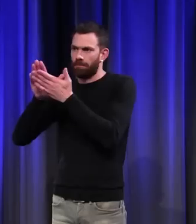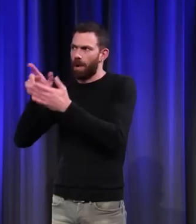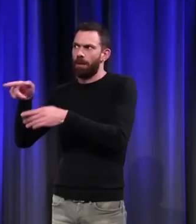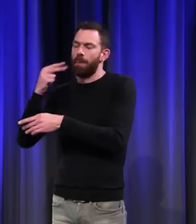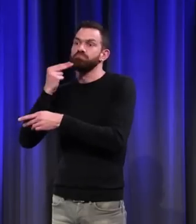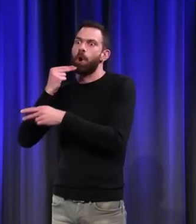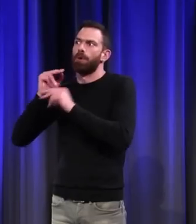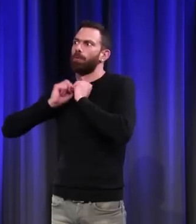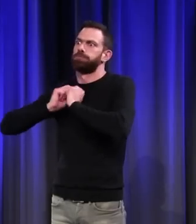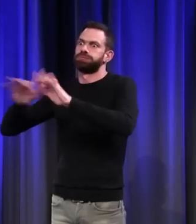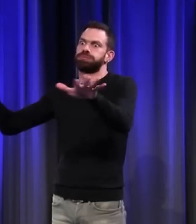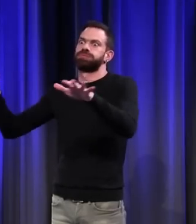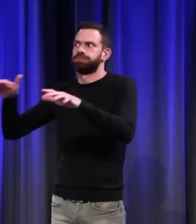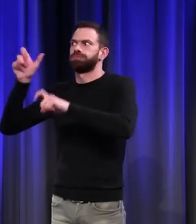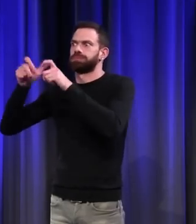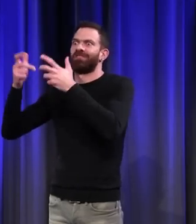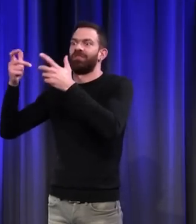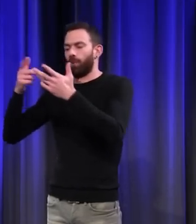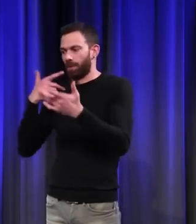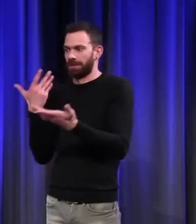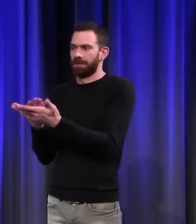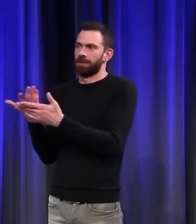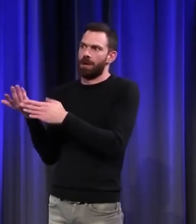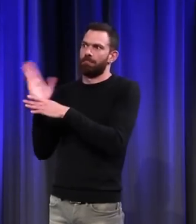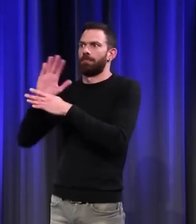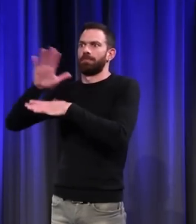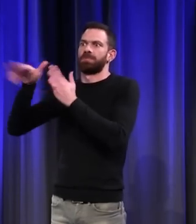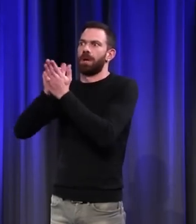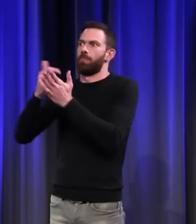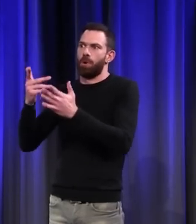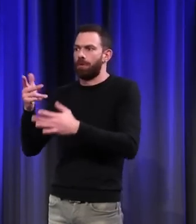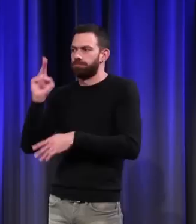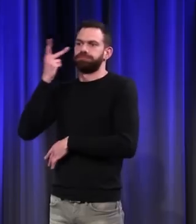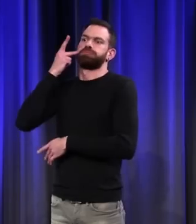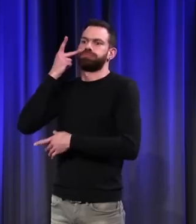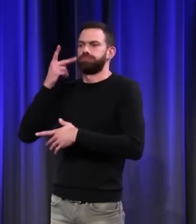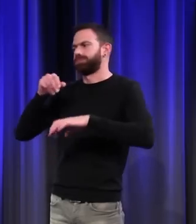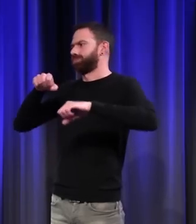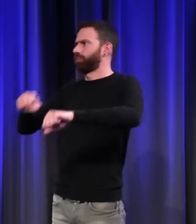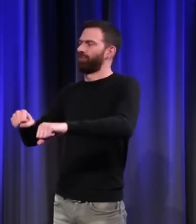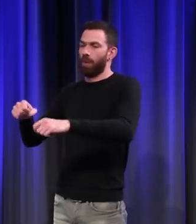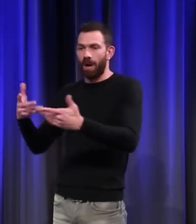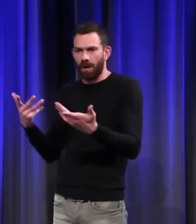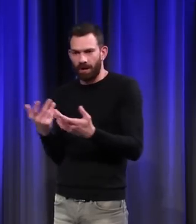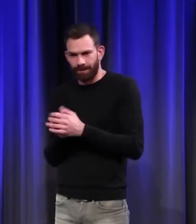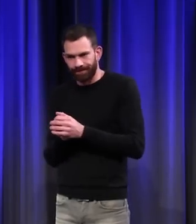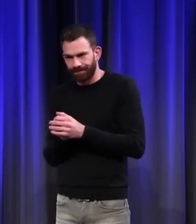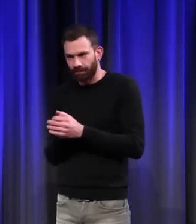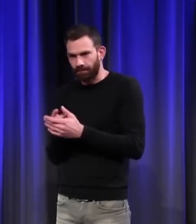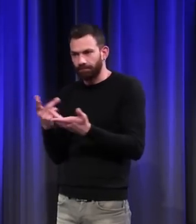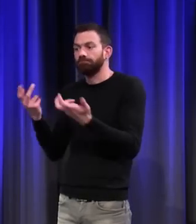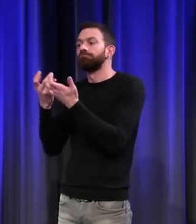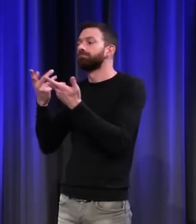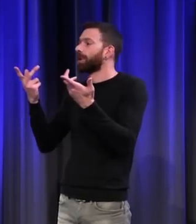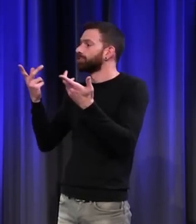mode, très recherchée. C'est l'élégance, c'est le luxe, c'est le pouvoir. Ce sont les fameux noirs des cours